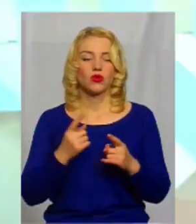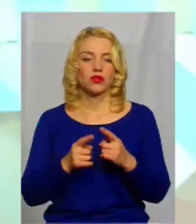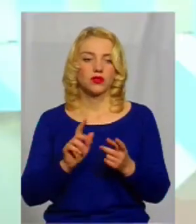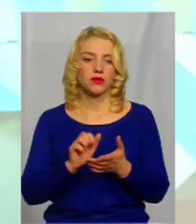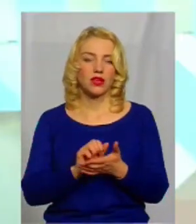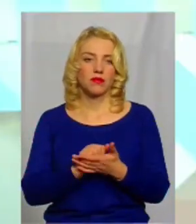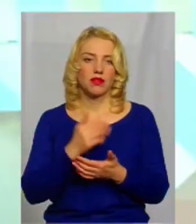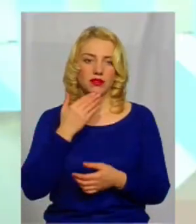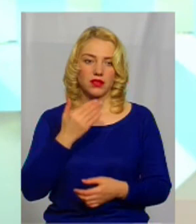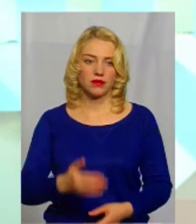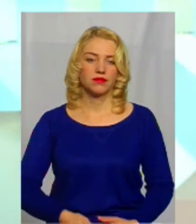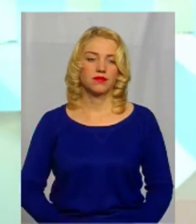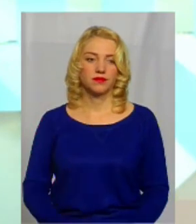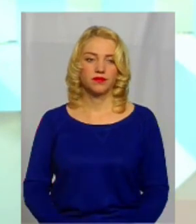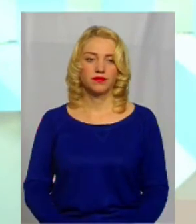займається?